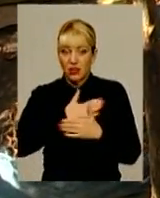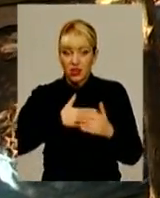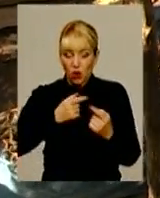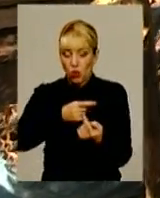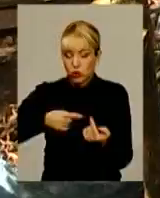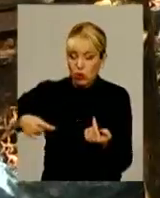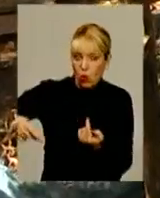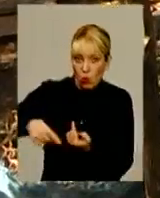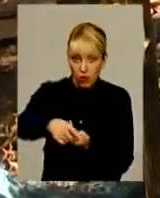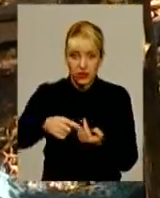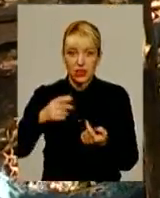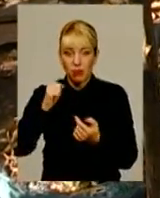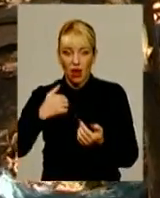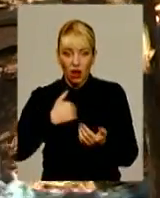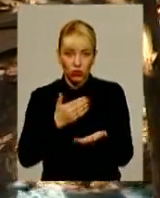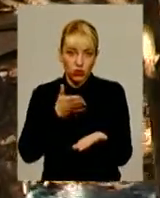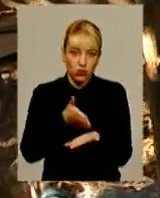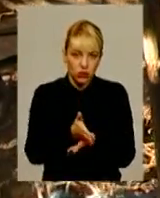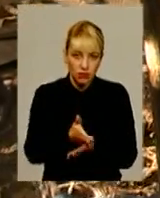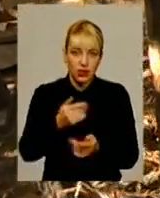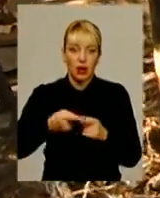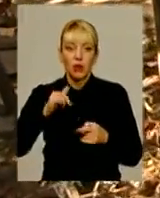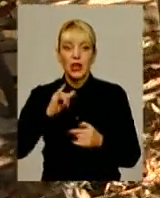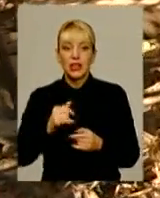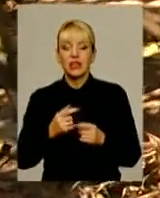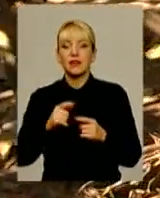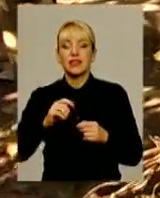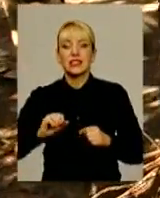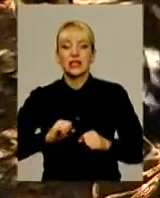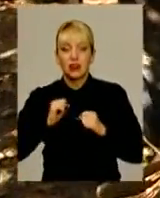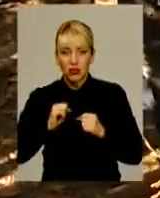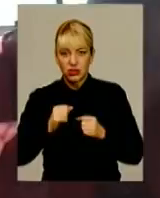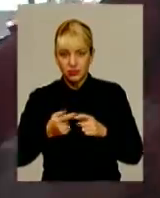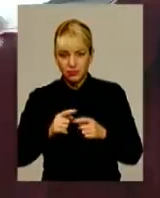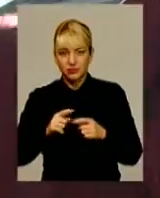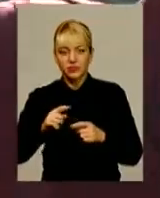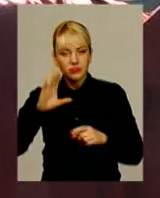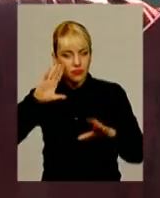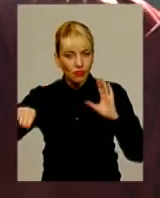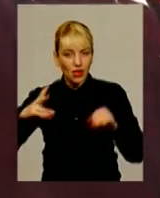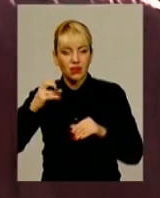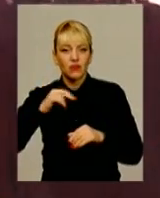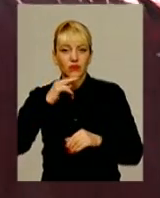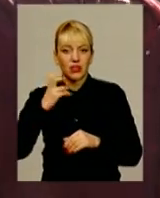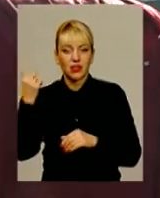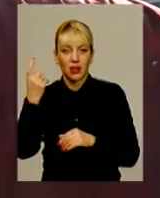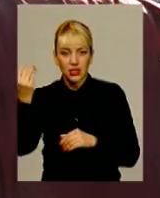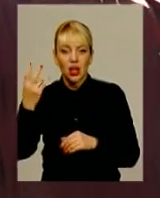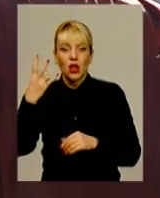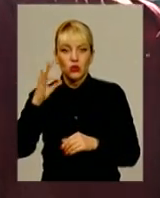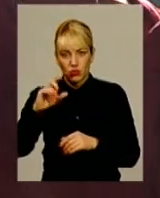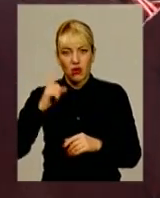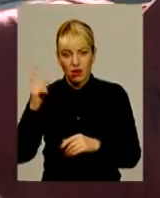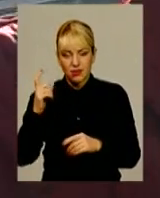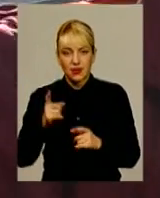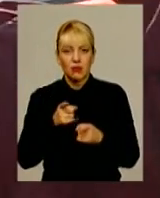і намагаються ігнорувати заборону підприємця, за що, за їхніми словами, систематично чують погрози. Я їхав, сміття